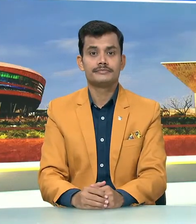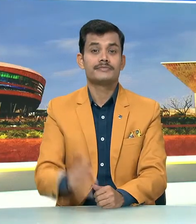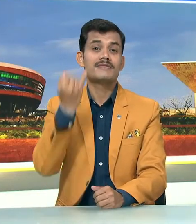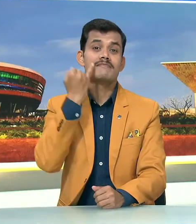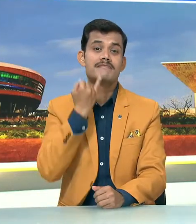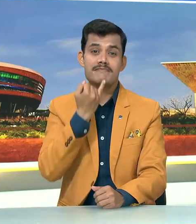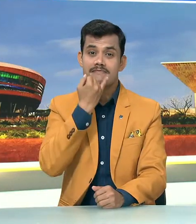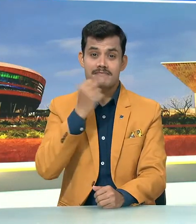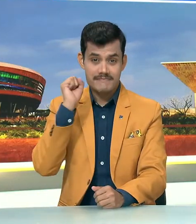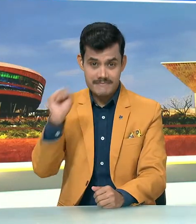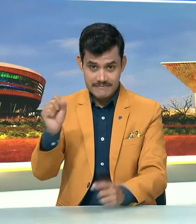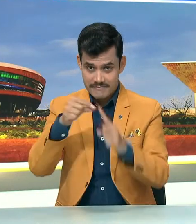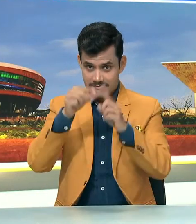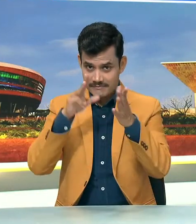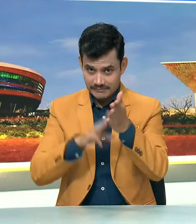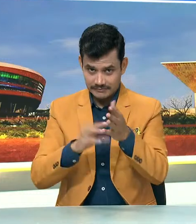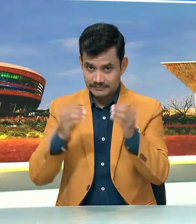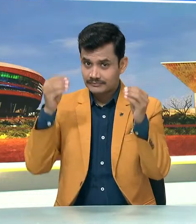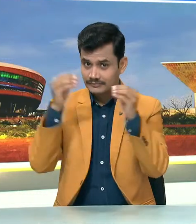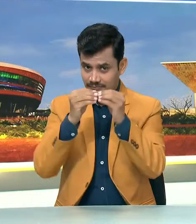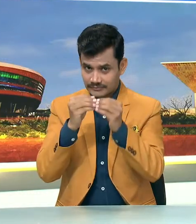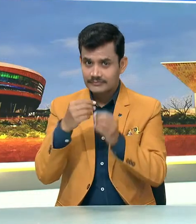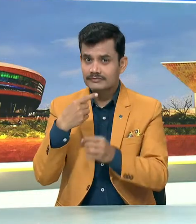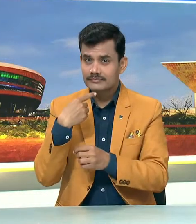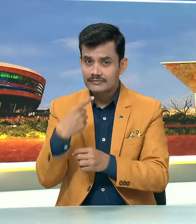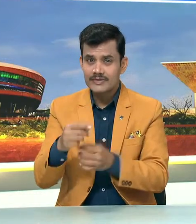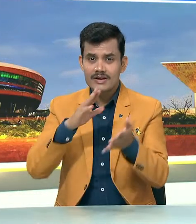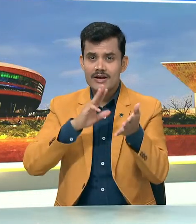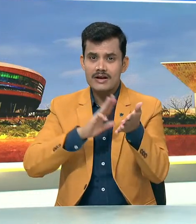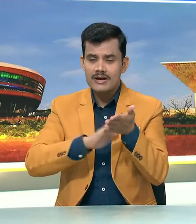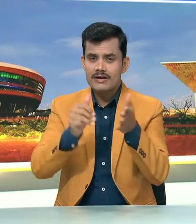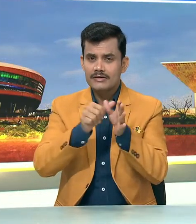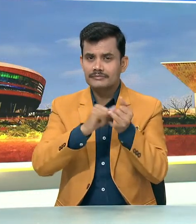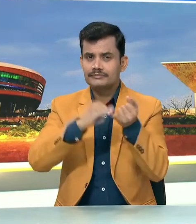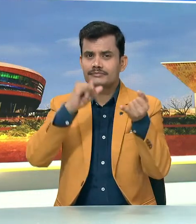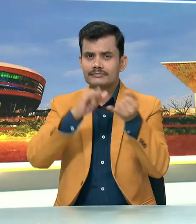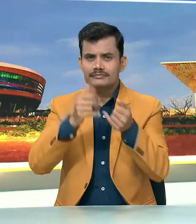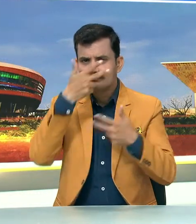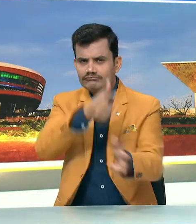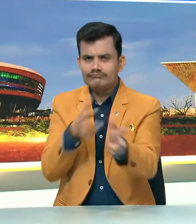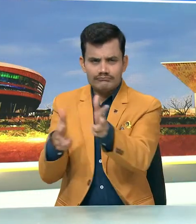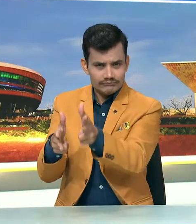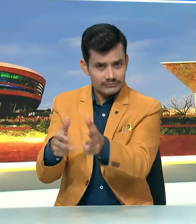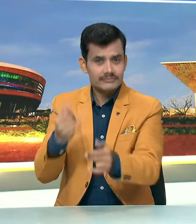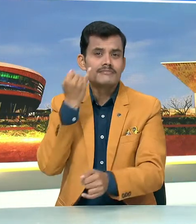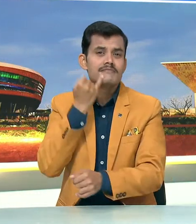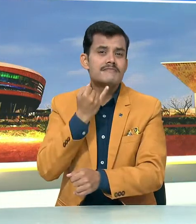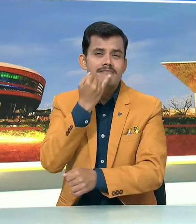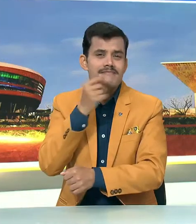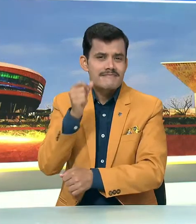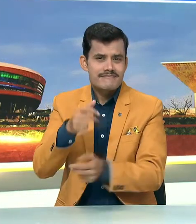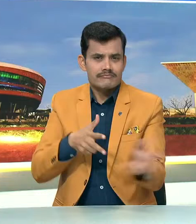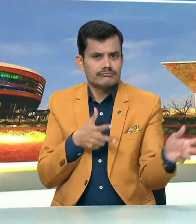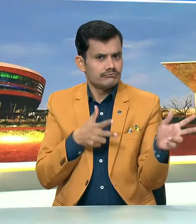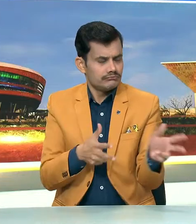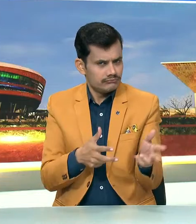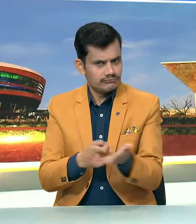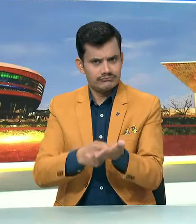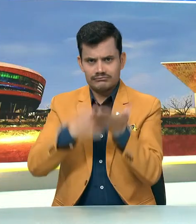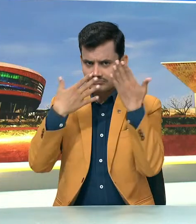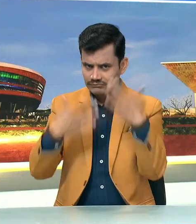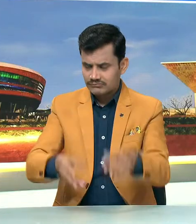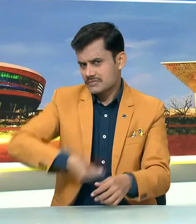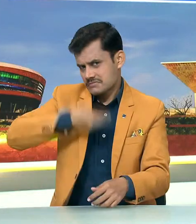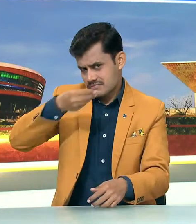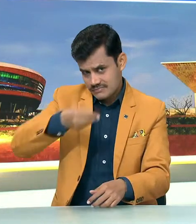इसराइल के प्रधार मंतरी बैंजामिन नेतन याहू ने हमास के आतंकवादियों से इसराइली सैनिकों के सामने आत्म सबर बढ़ करने